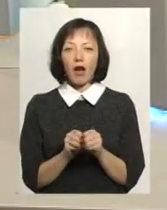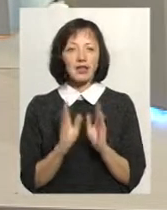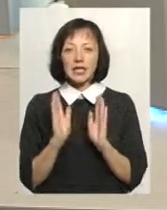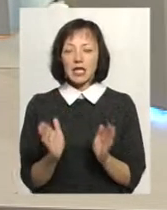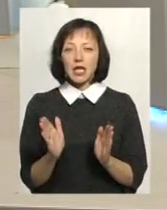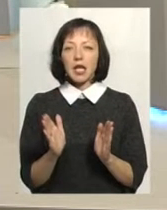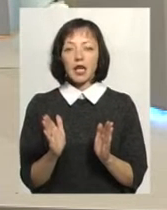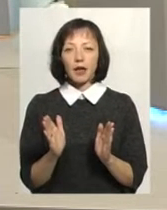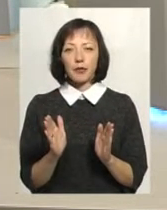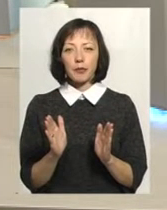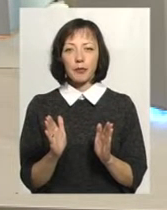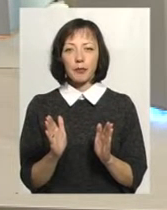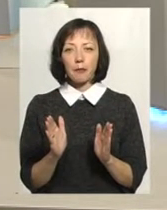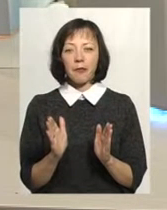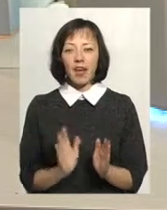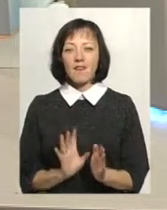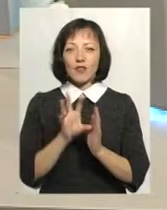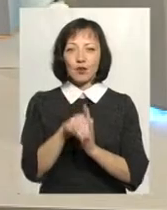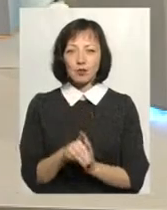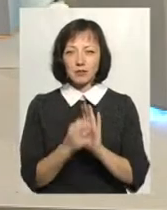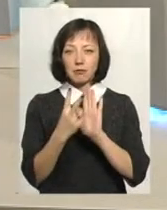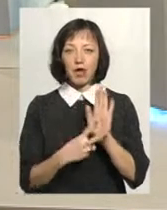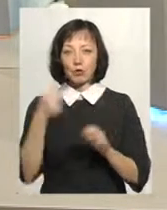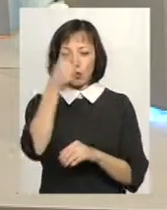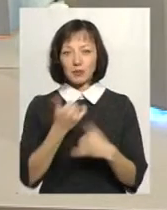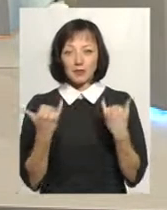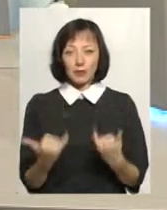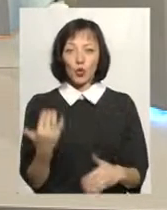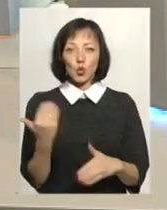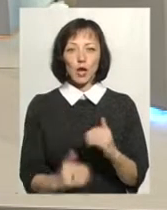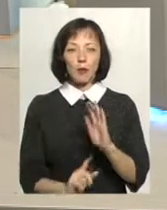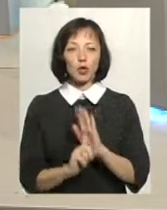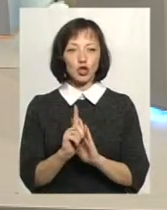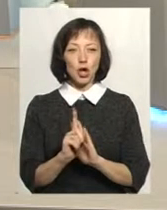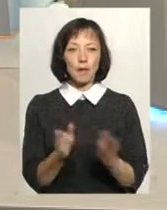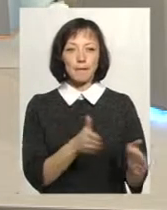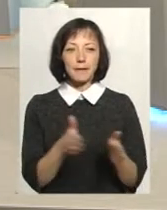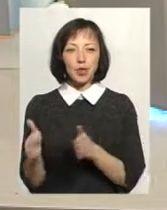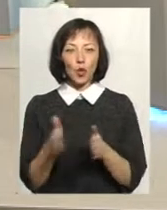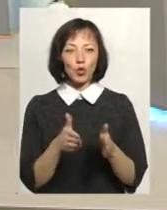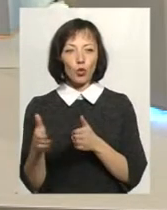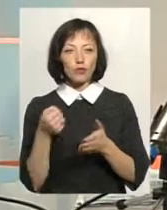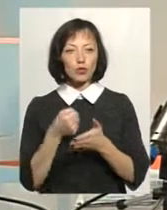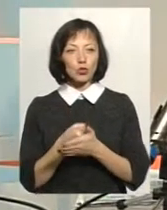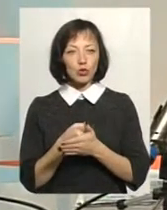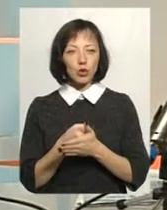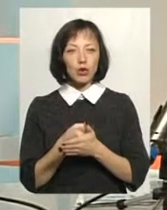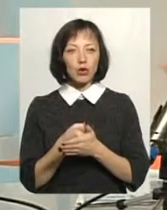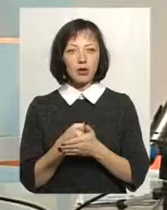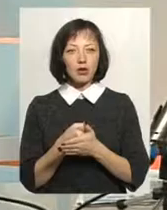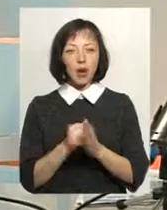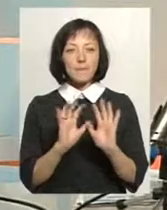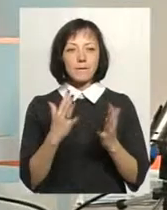не тільки включимося з 2017 року, а ми вже почали підготовку до ось таких